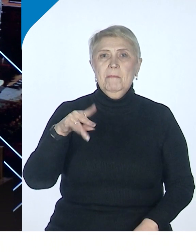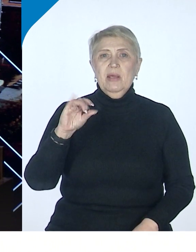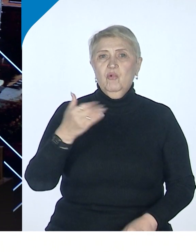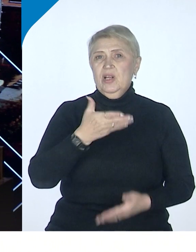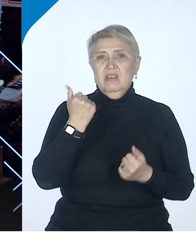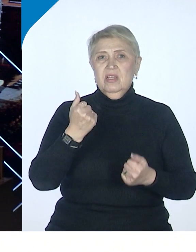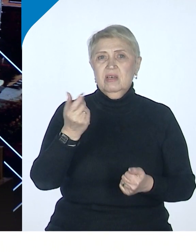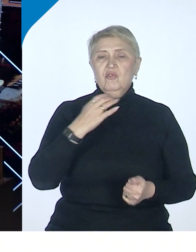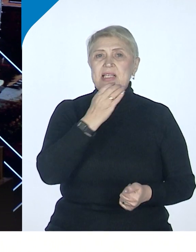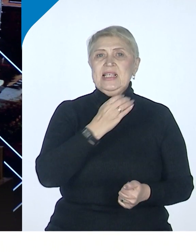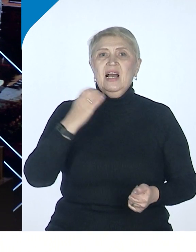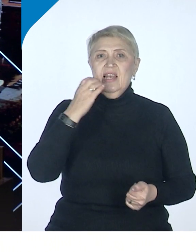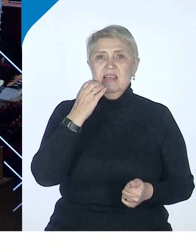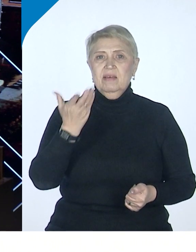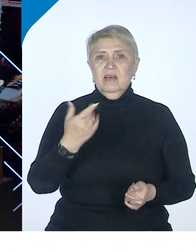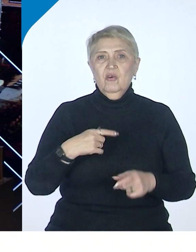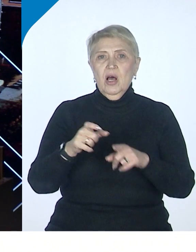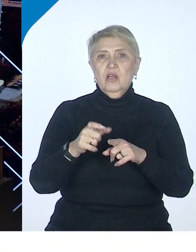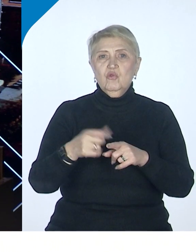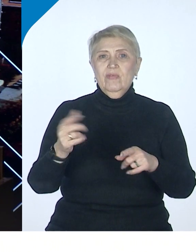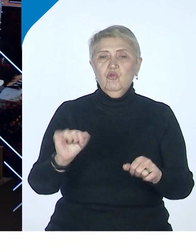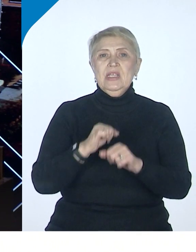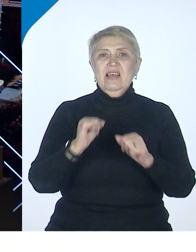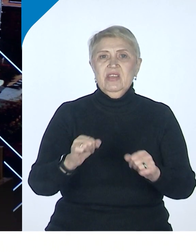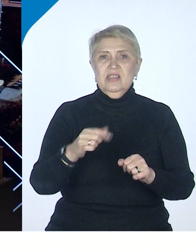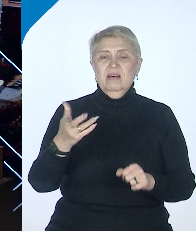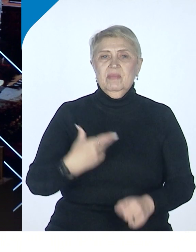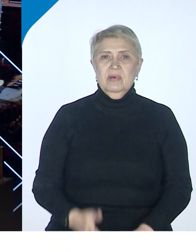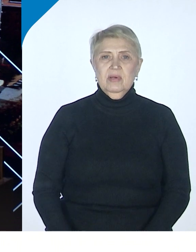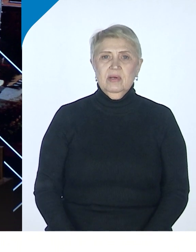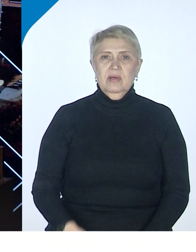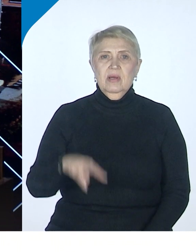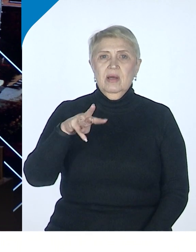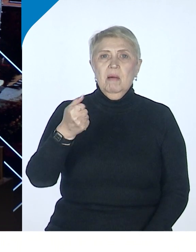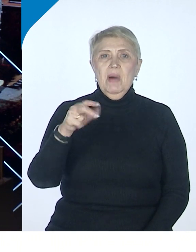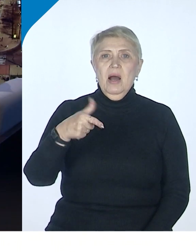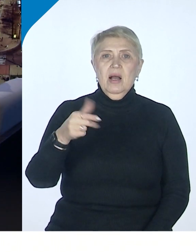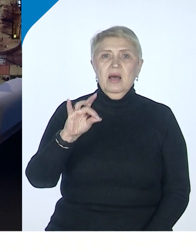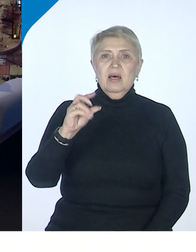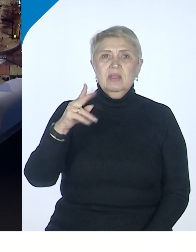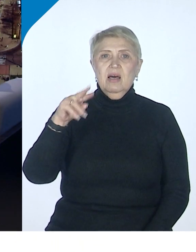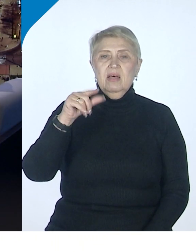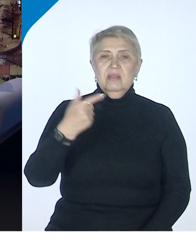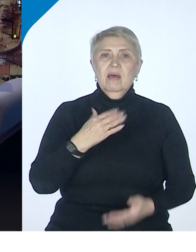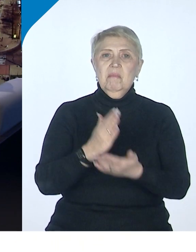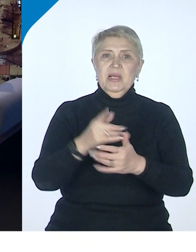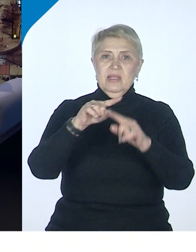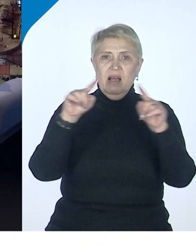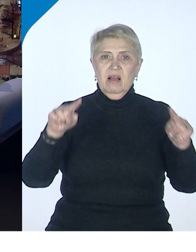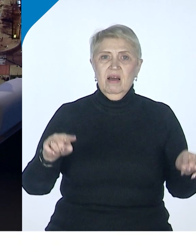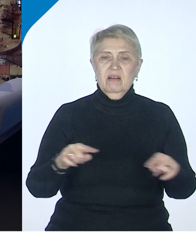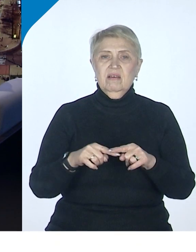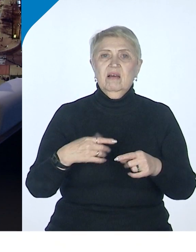От слова совсем. Нет шансов там у Магадана быть на карте Сахалина какой-то такой